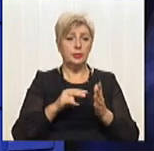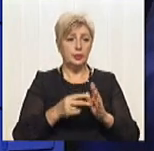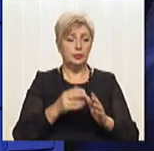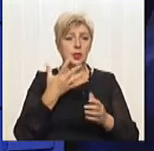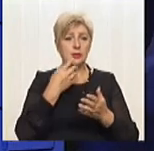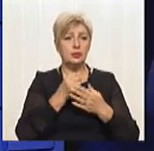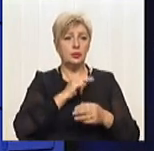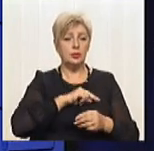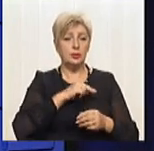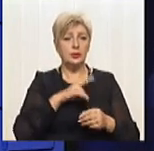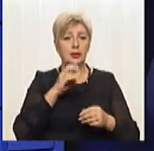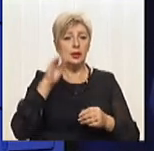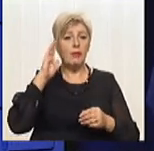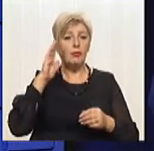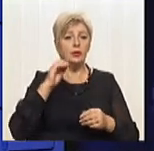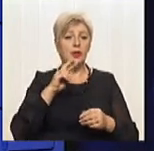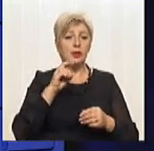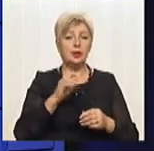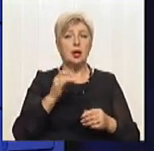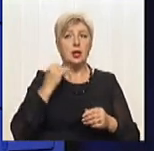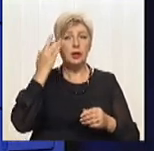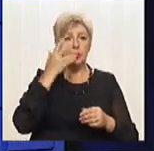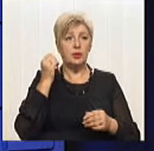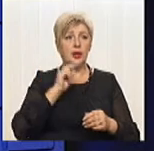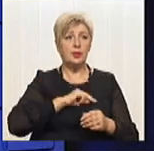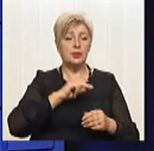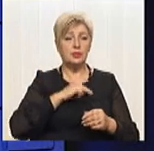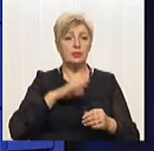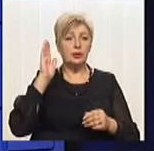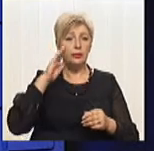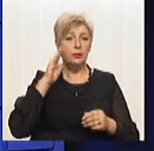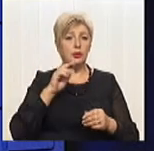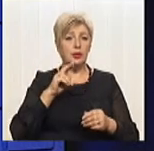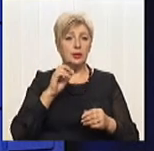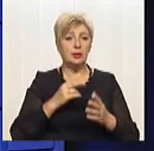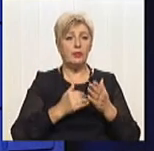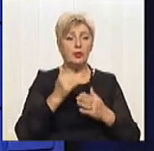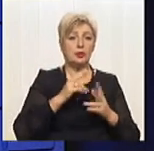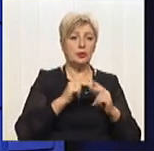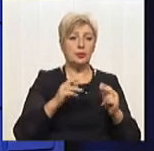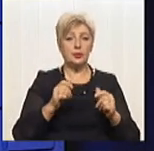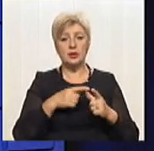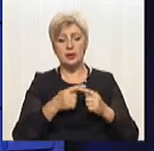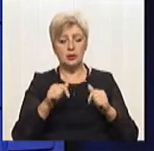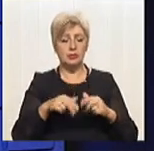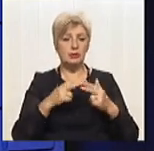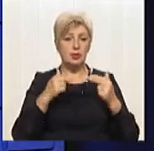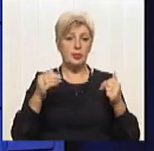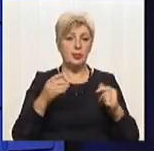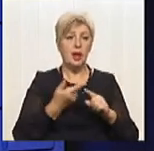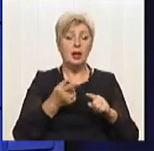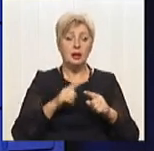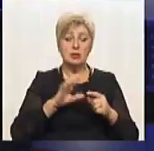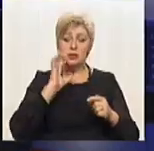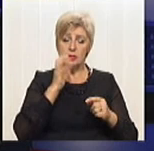кар'єру на водоканалах і мріє працювати в водоканалі якомусь там Верходніпровська чи навіть Дніпра. І це серйозна проблема,